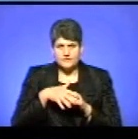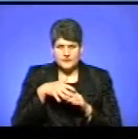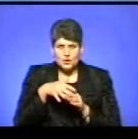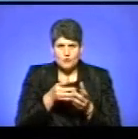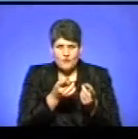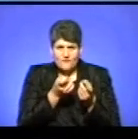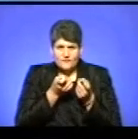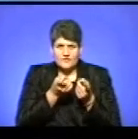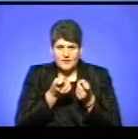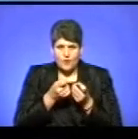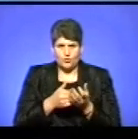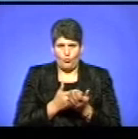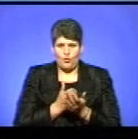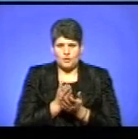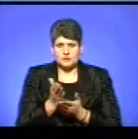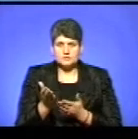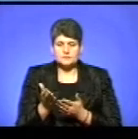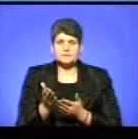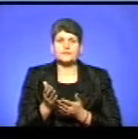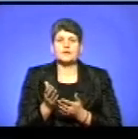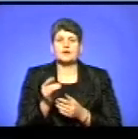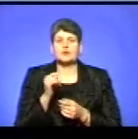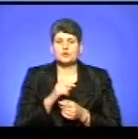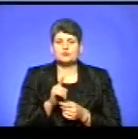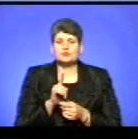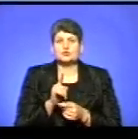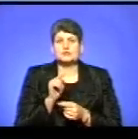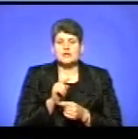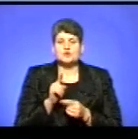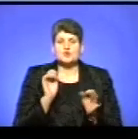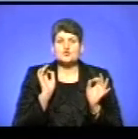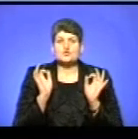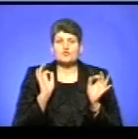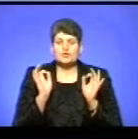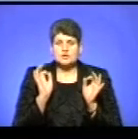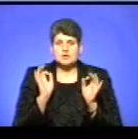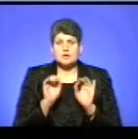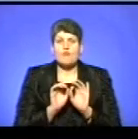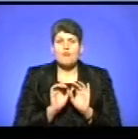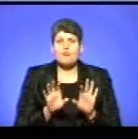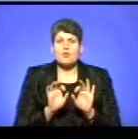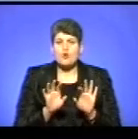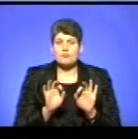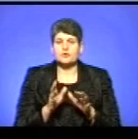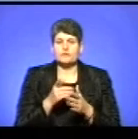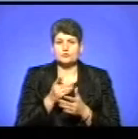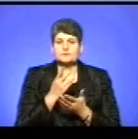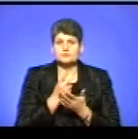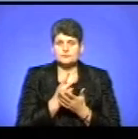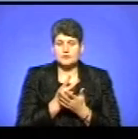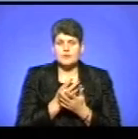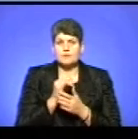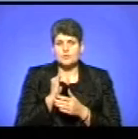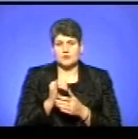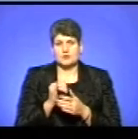політичне дійство. Тому що те, що звучить у проповідях, воно налаштовує на